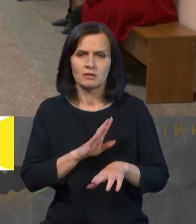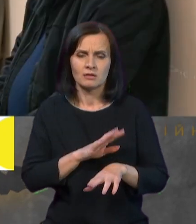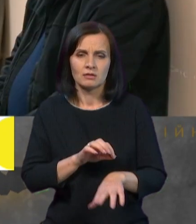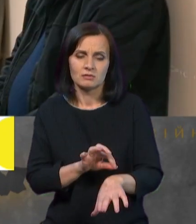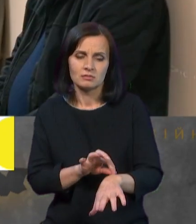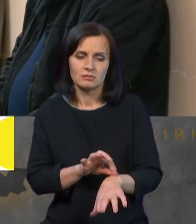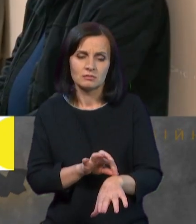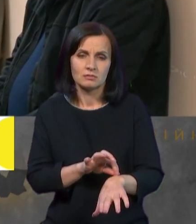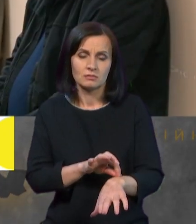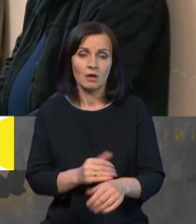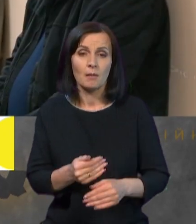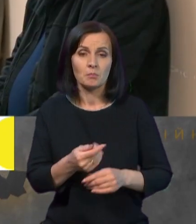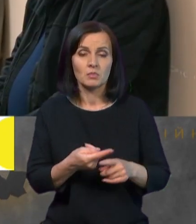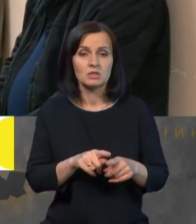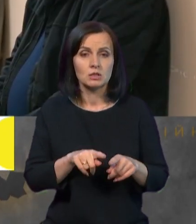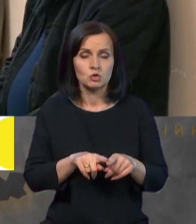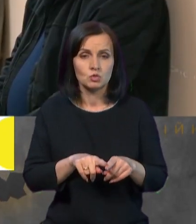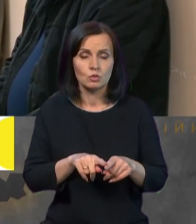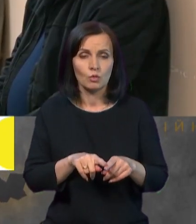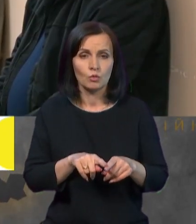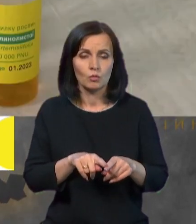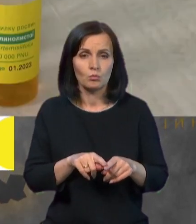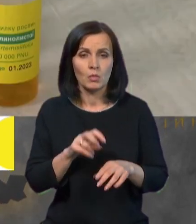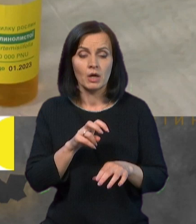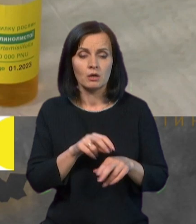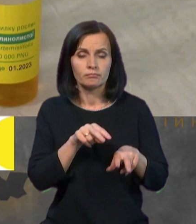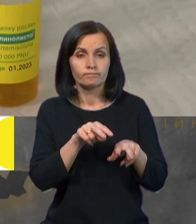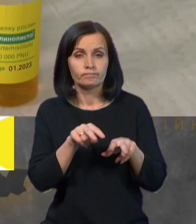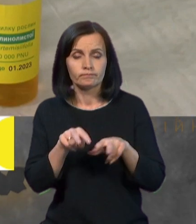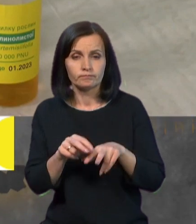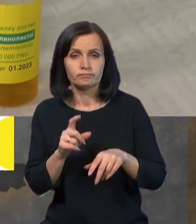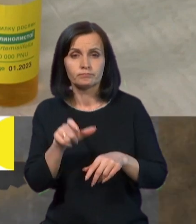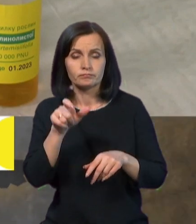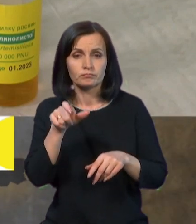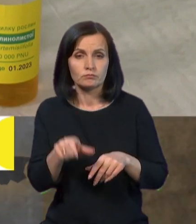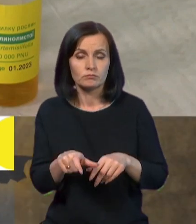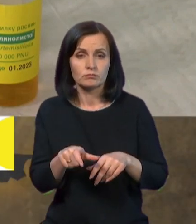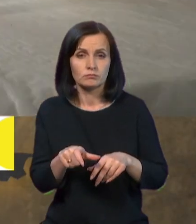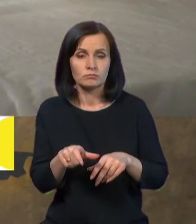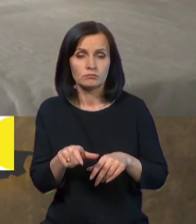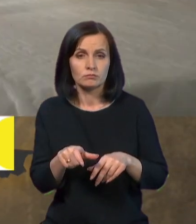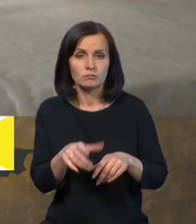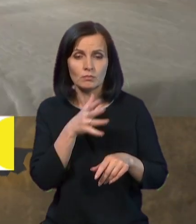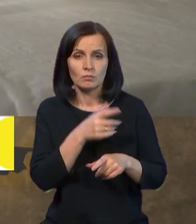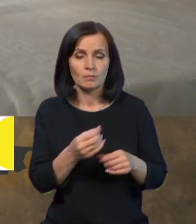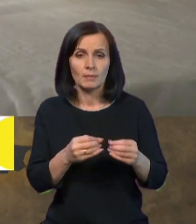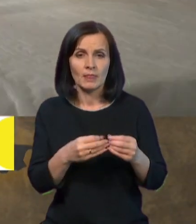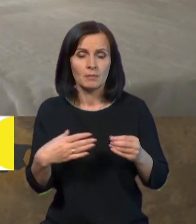І після цього лікар спостерігає за пацієнтом впродовж 15